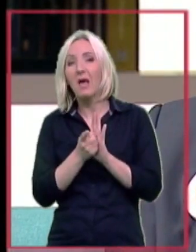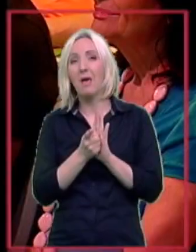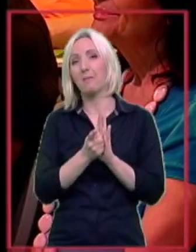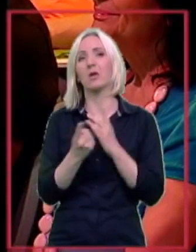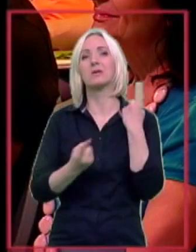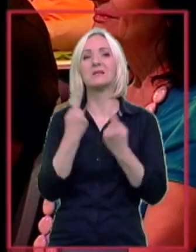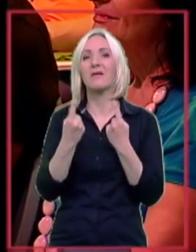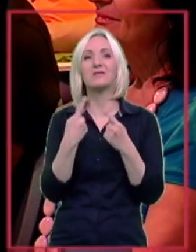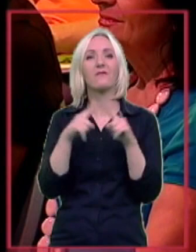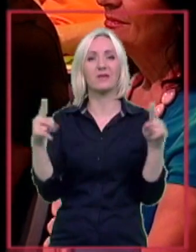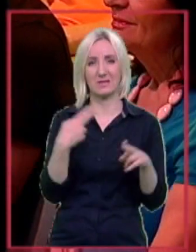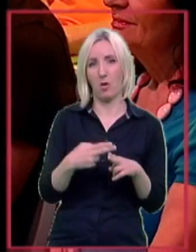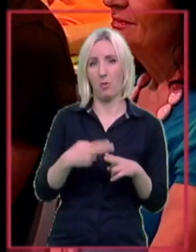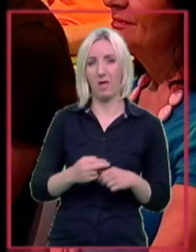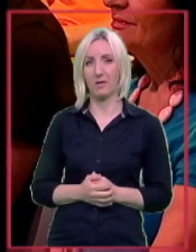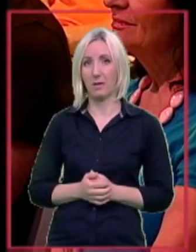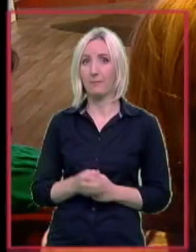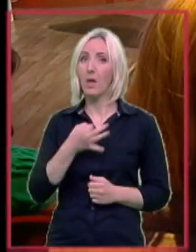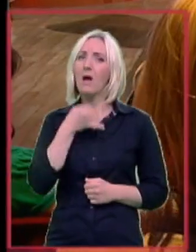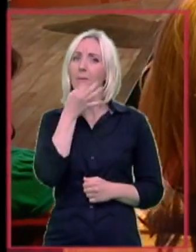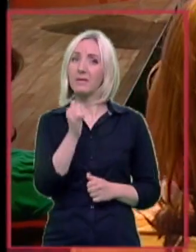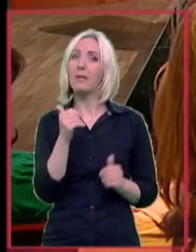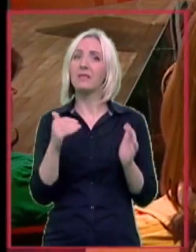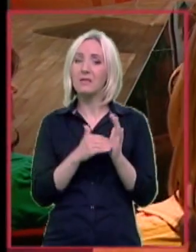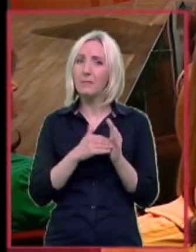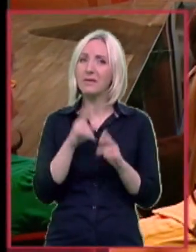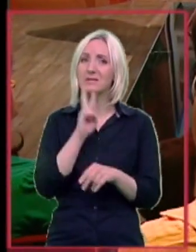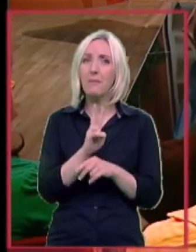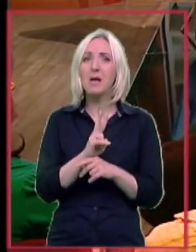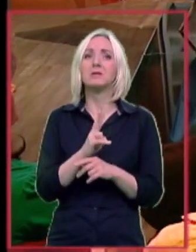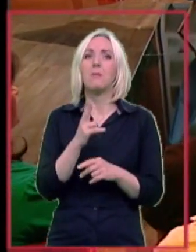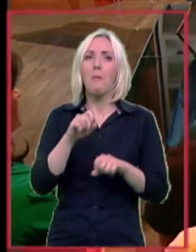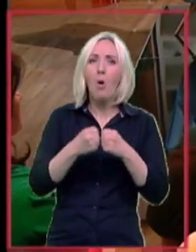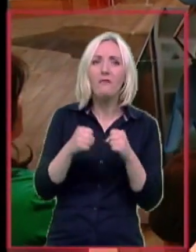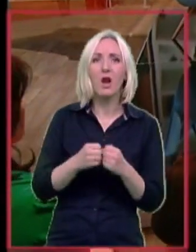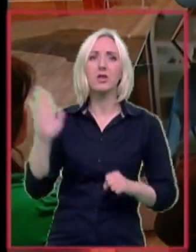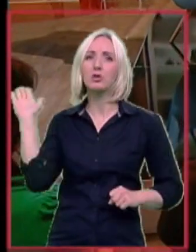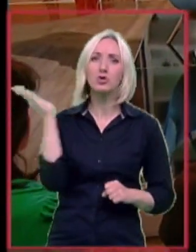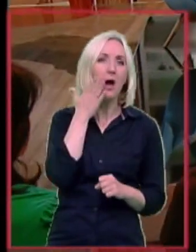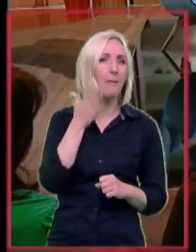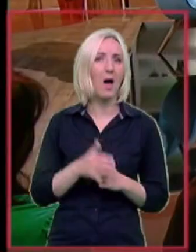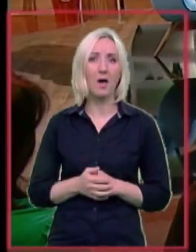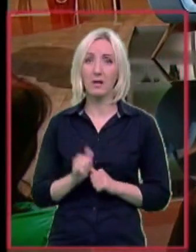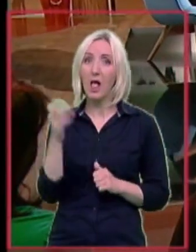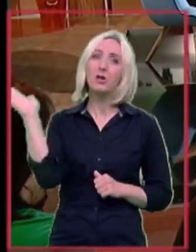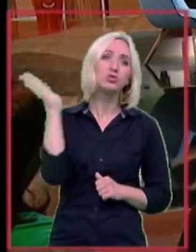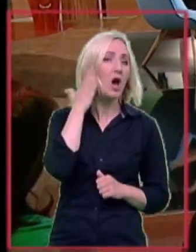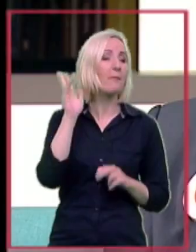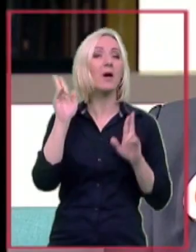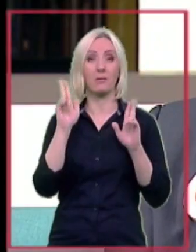od vrste obolenja. A da vas pitam, treba li da se pazimo o povreda? Neki udarac, neki šamar može da ošteti sluh? Kako da ne,